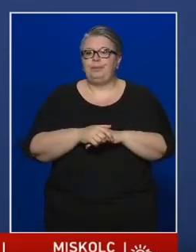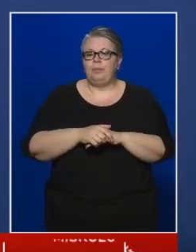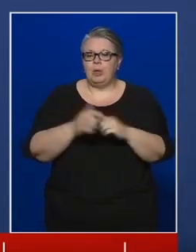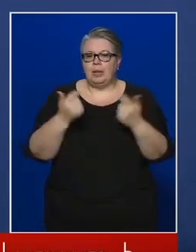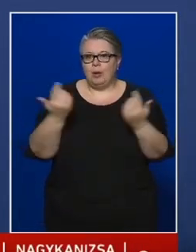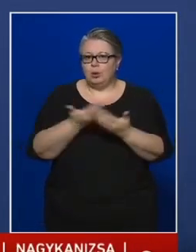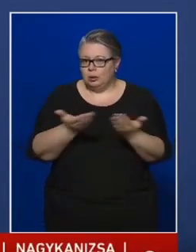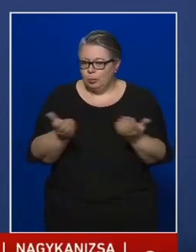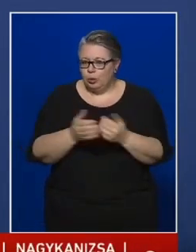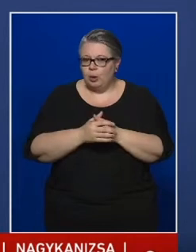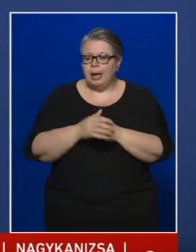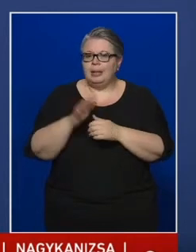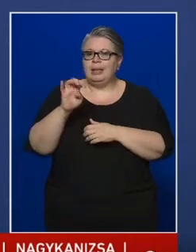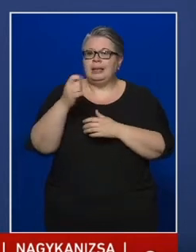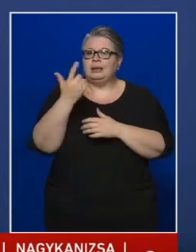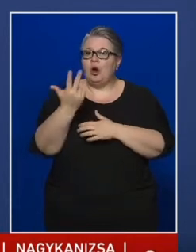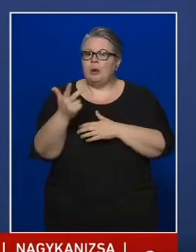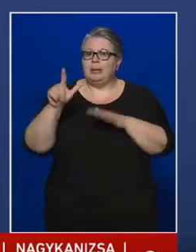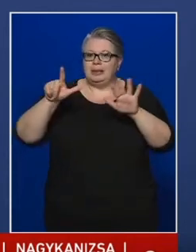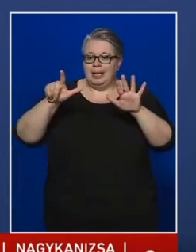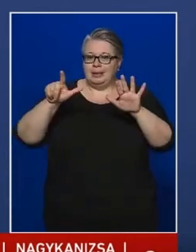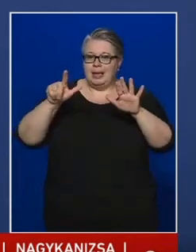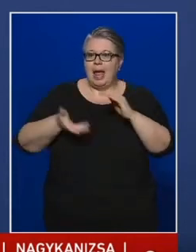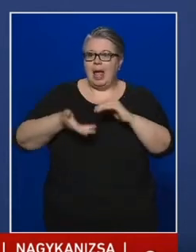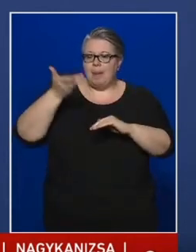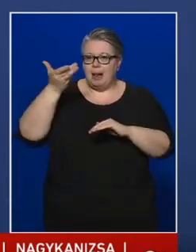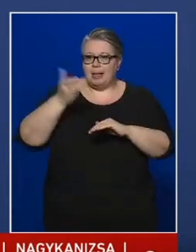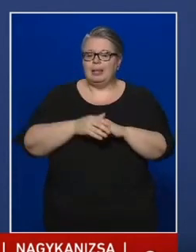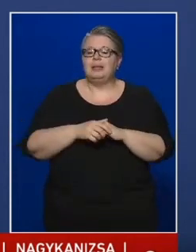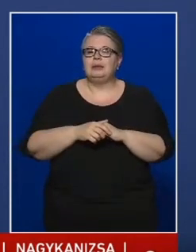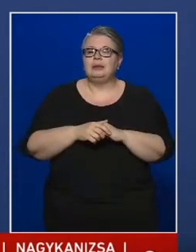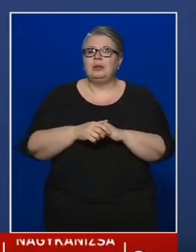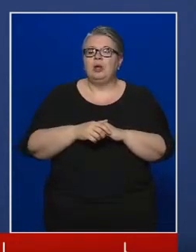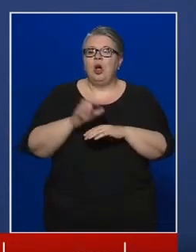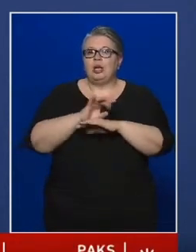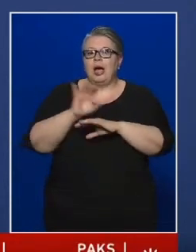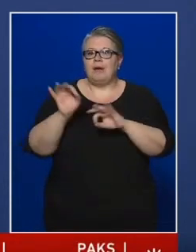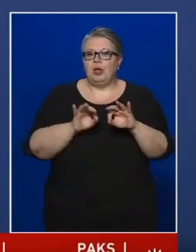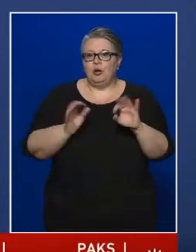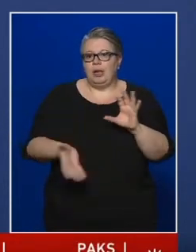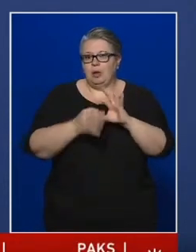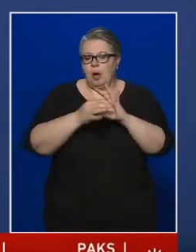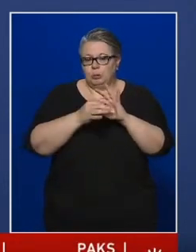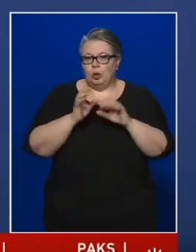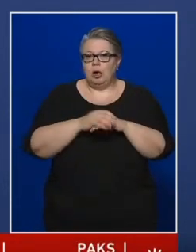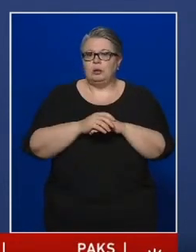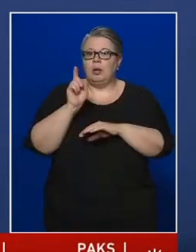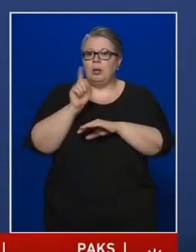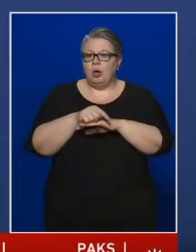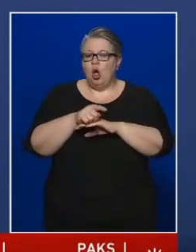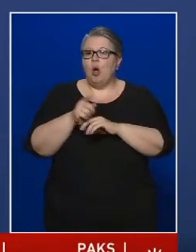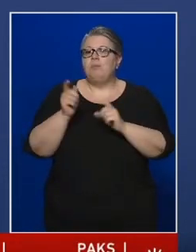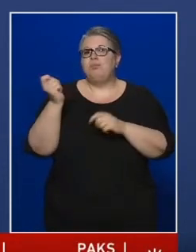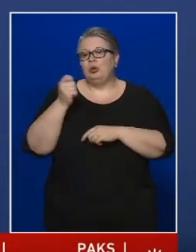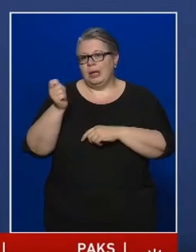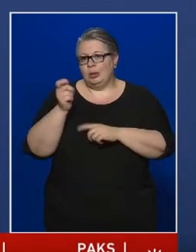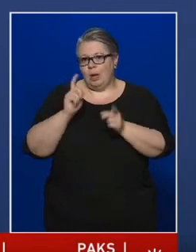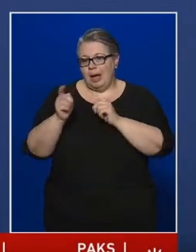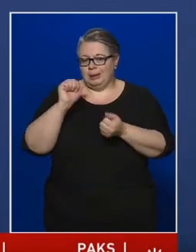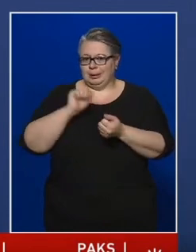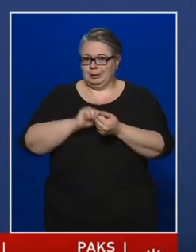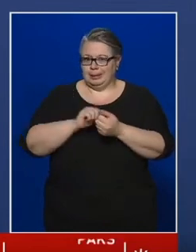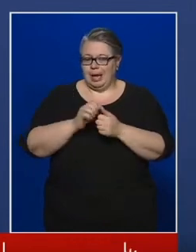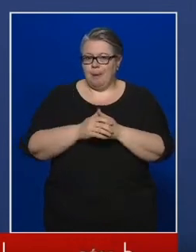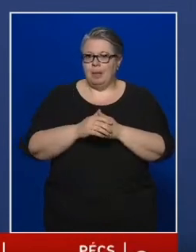Tájékoztatom Önöket, hogy 437-re emelkedett a járványügyel összefüggésben elrendelt büntetőeljárásaink számha.